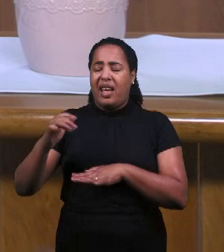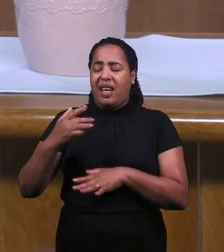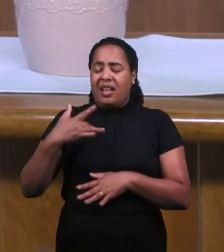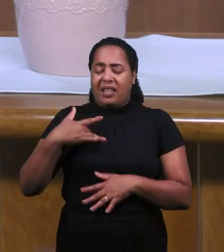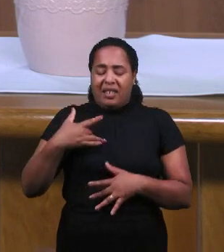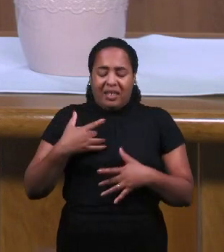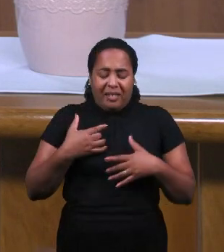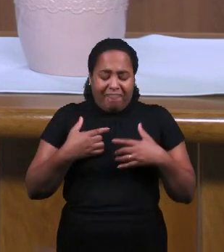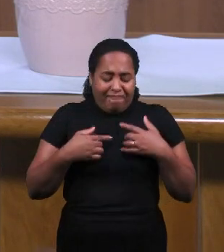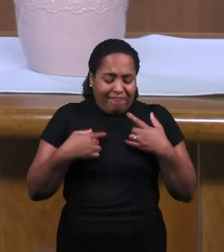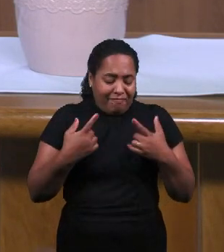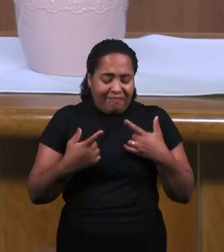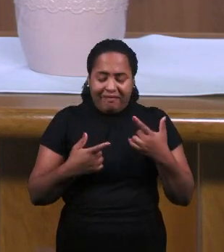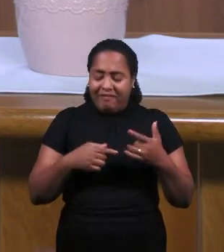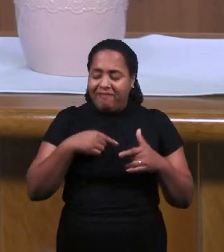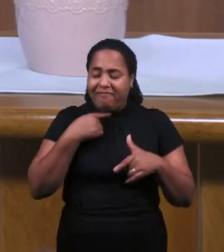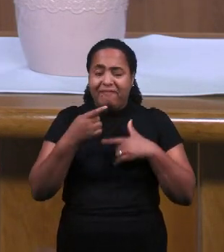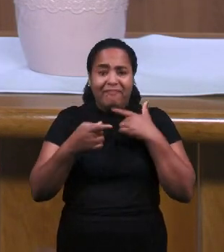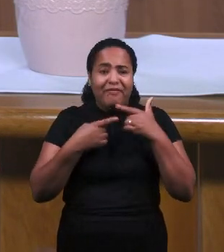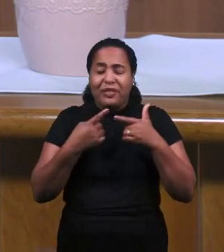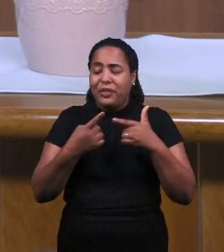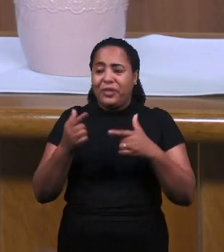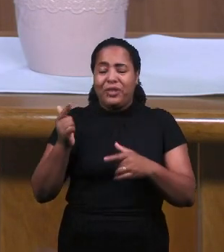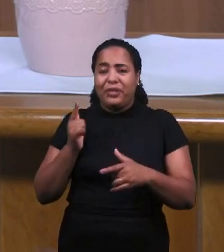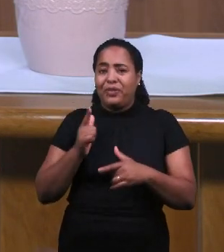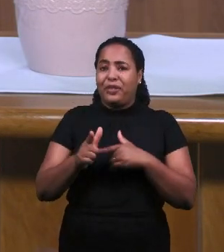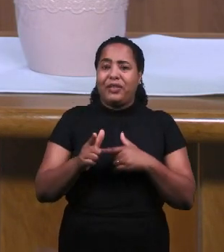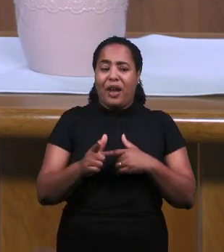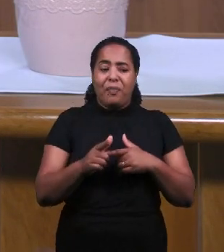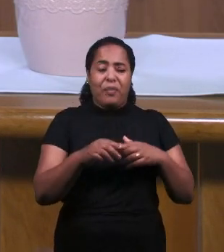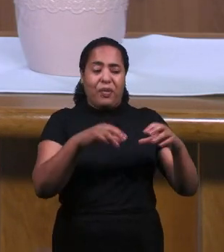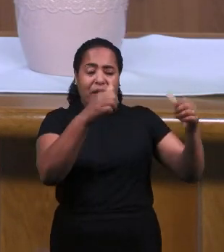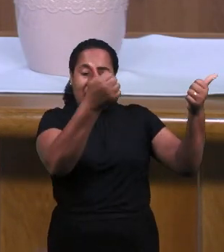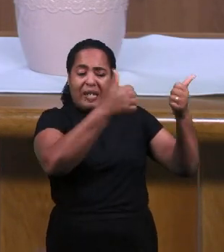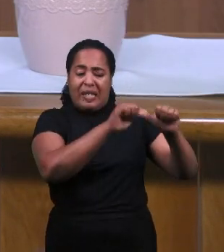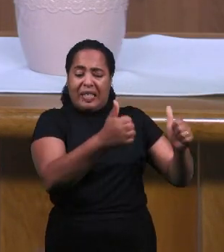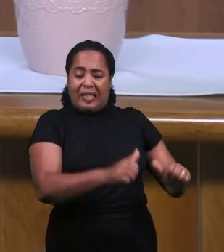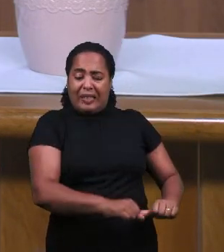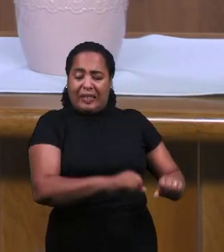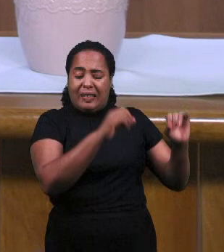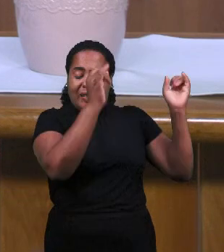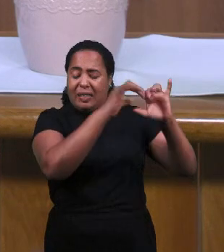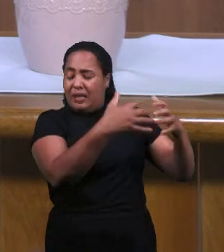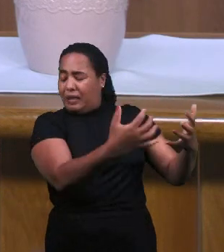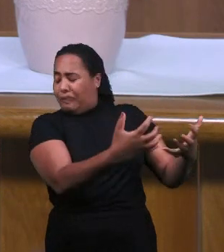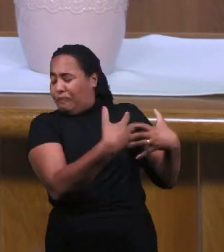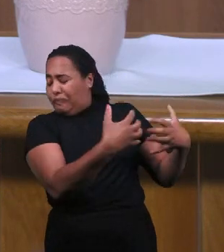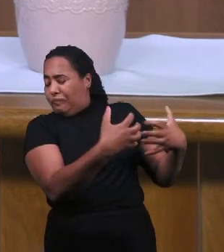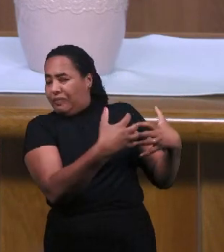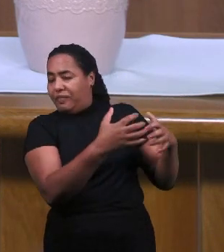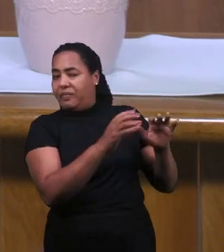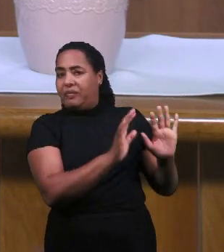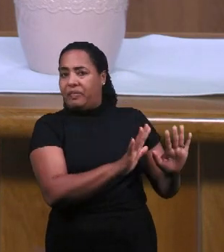Посчитал Что Он Уже Больше Не В Состоянии Продолжать Из-за Всего Долпоклонства Которое Было Там